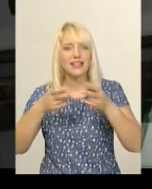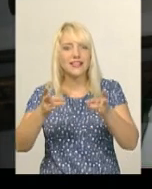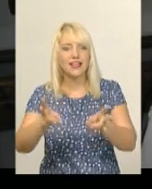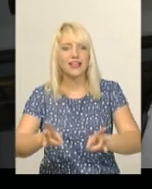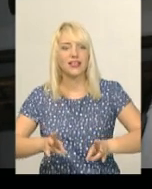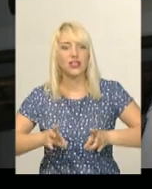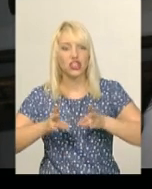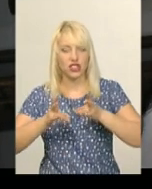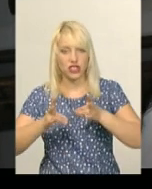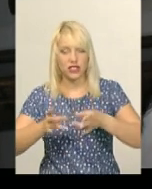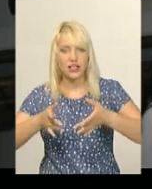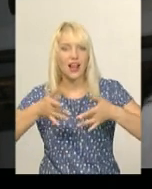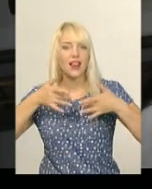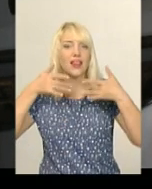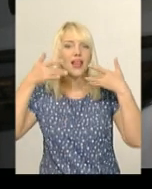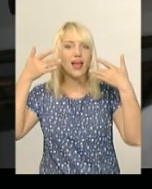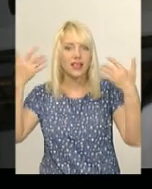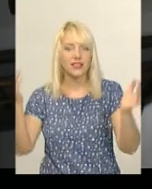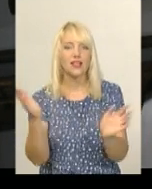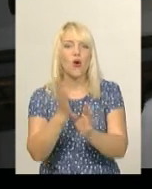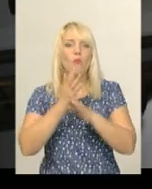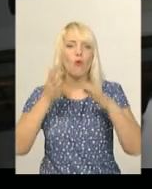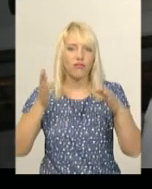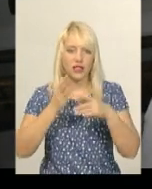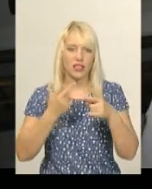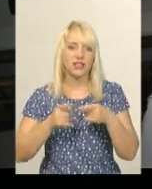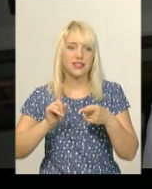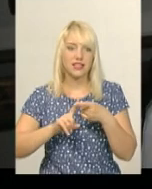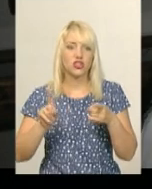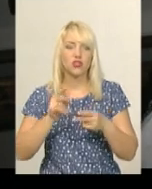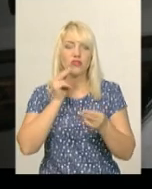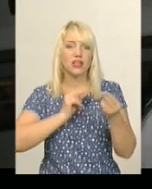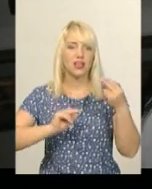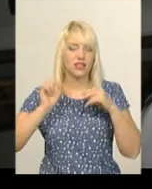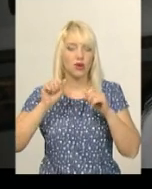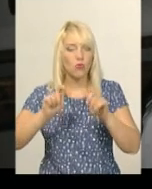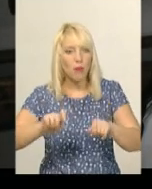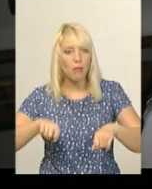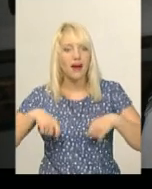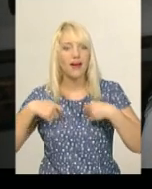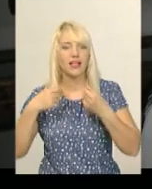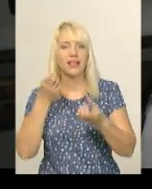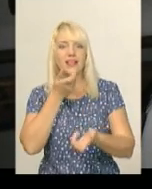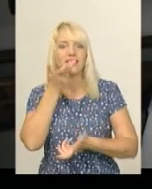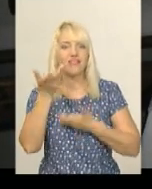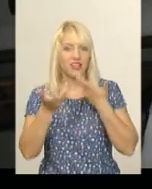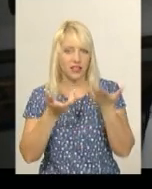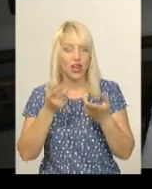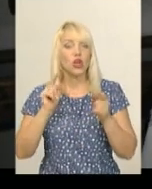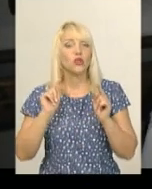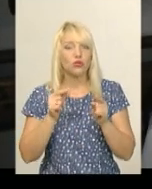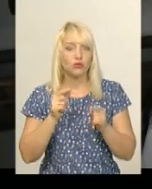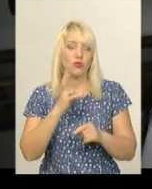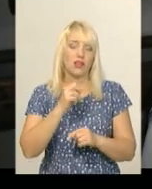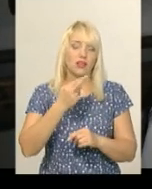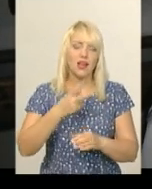водночас легкість і повітряність. Це те, що найкраще може передати квіти. І тому Наталя